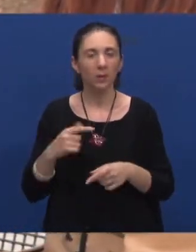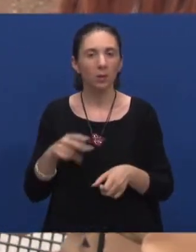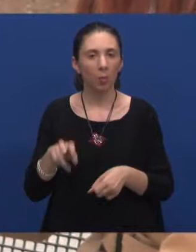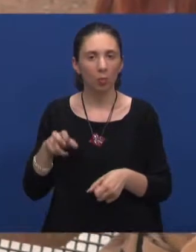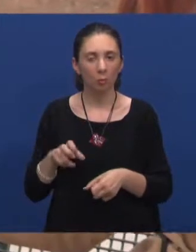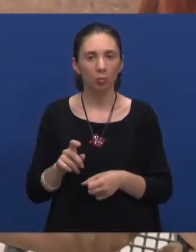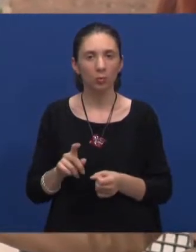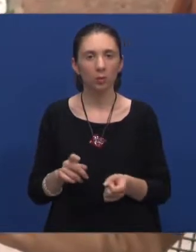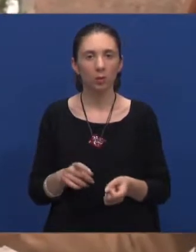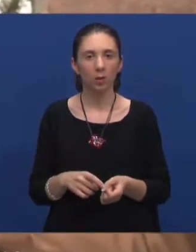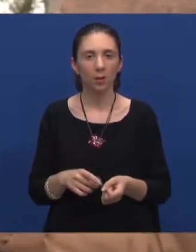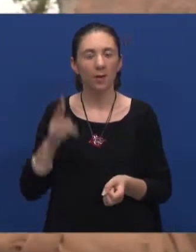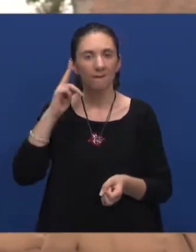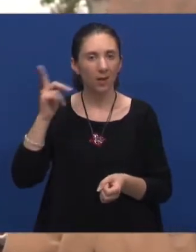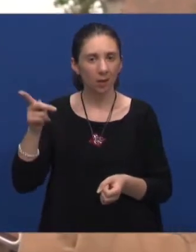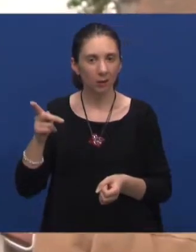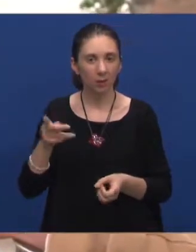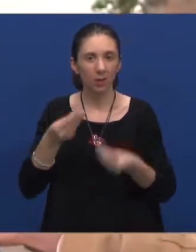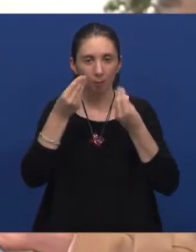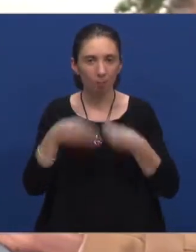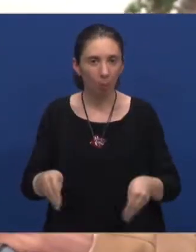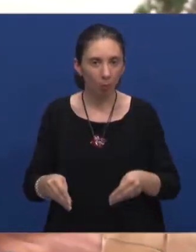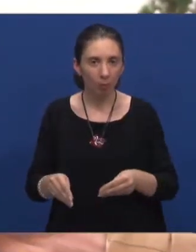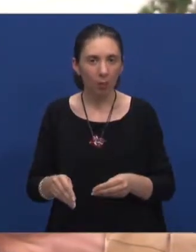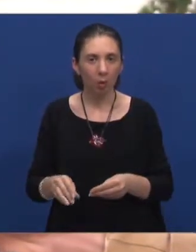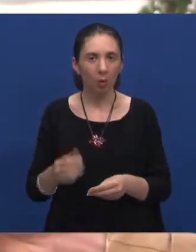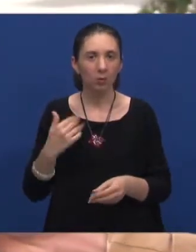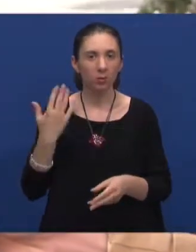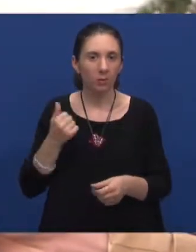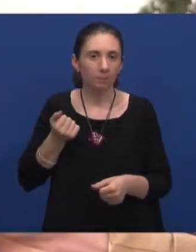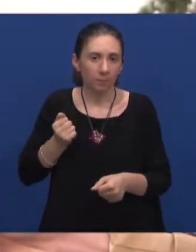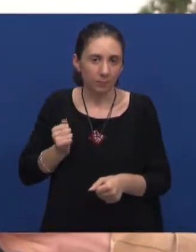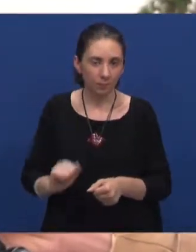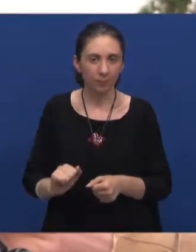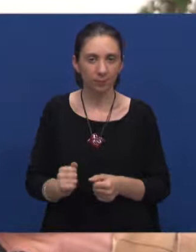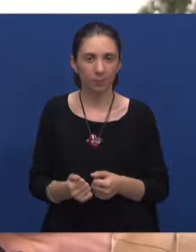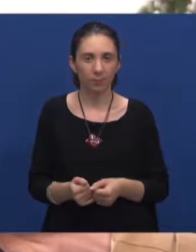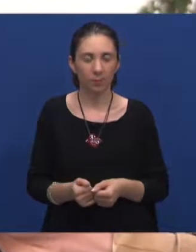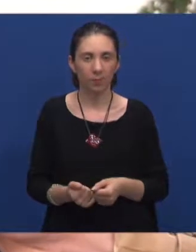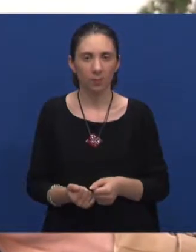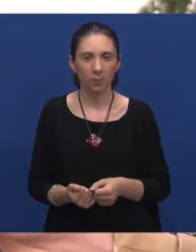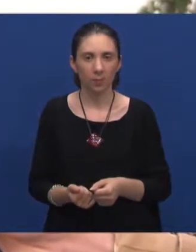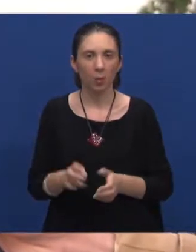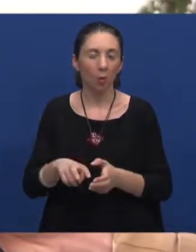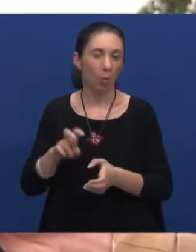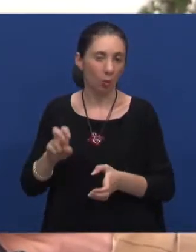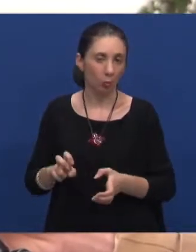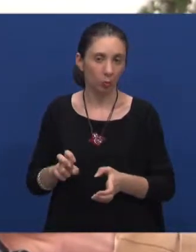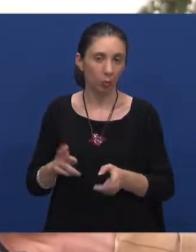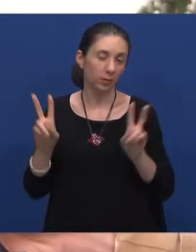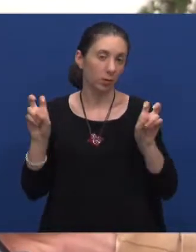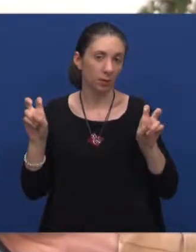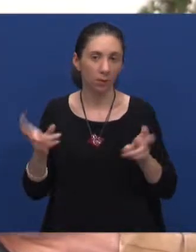odustala, vijesnik je, nažalost, propao, pa sam bila primorana, znači, odustati pod